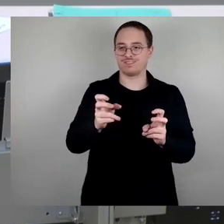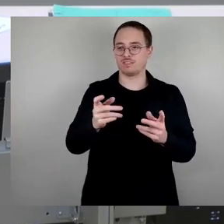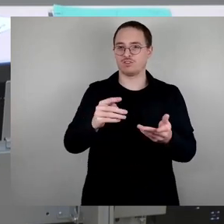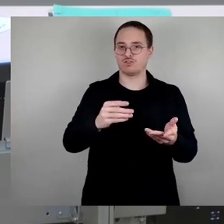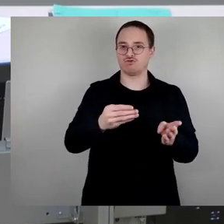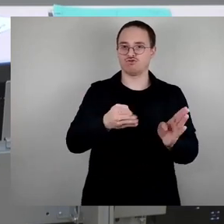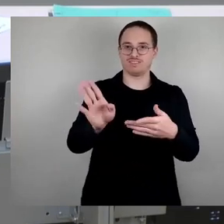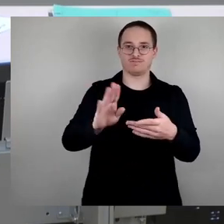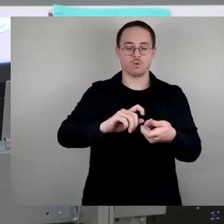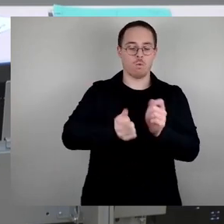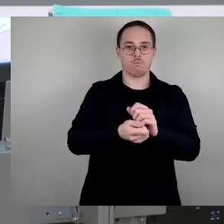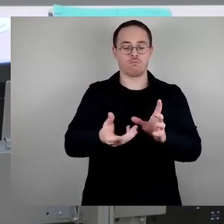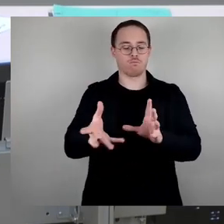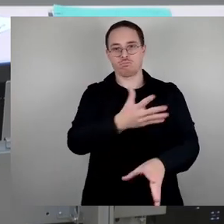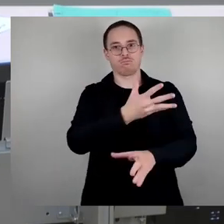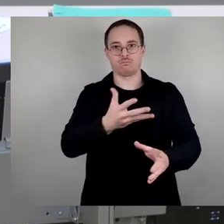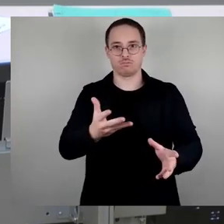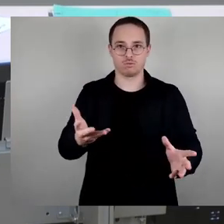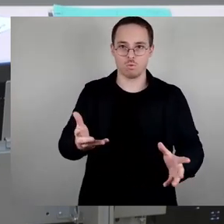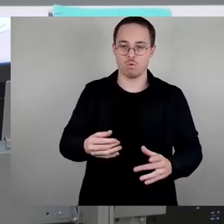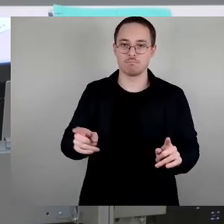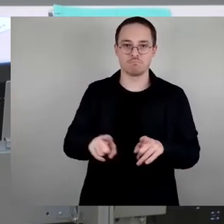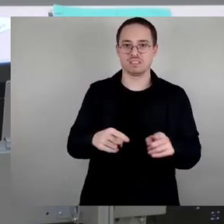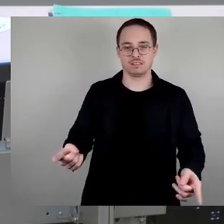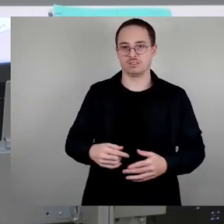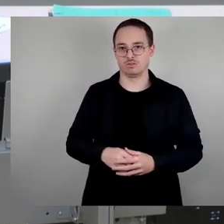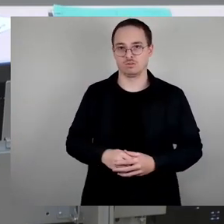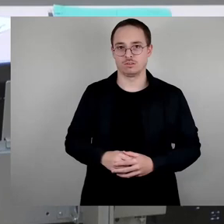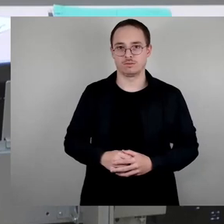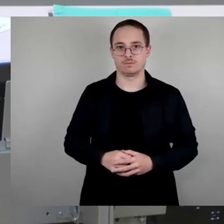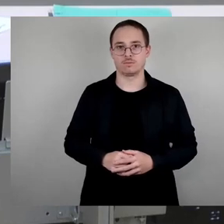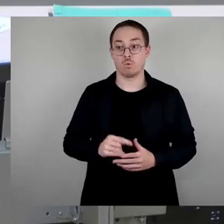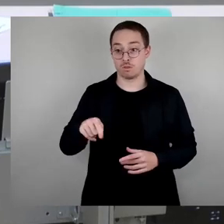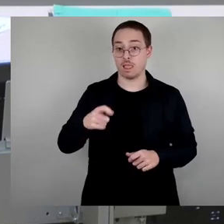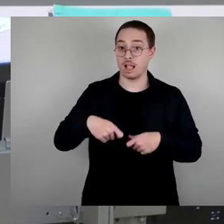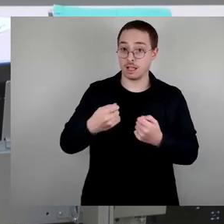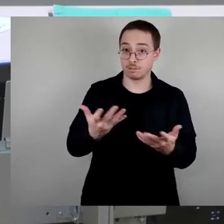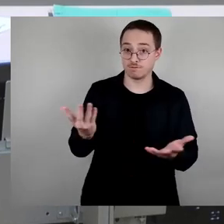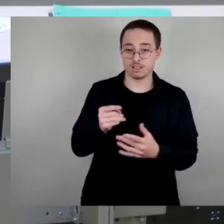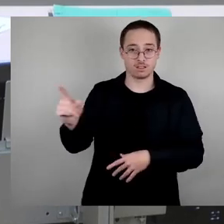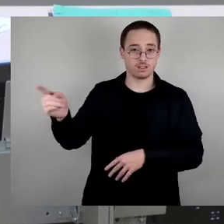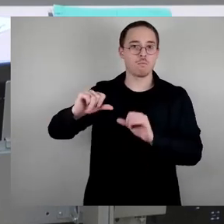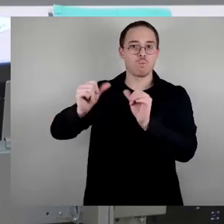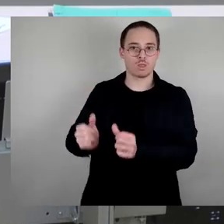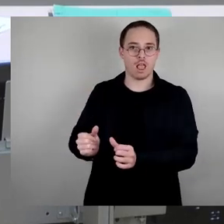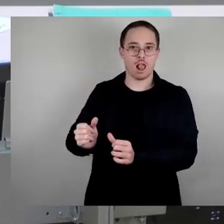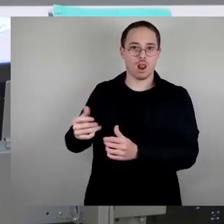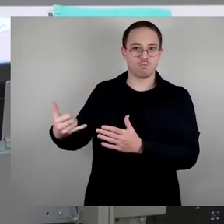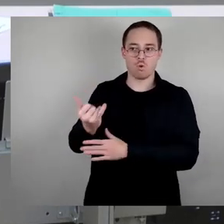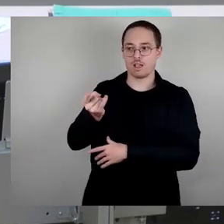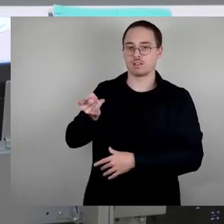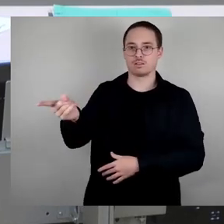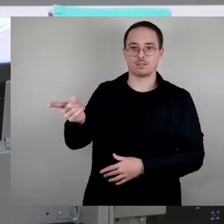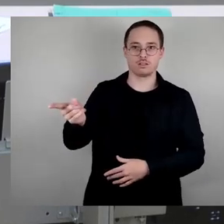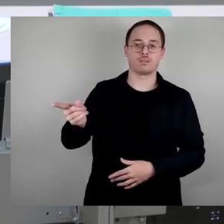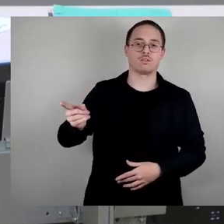gerechtfertigt ist. Und das Ergebnis war dann, dass als Modellprojekt dort als erstes eine Stähle errichtet worden ist, deren